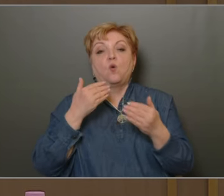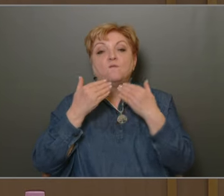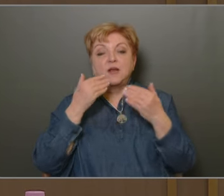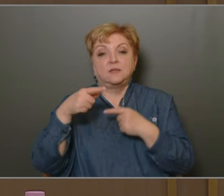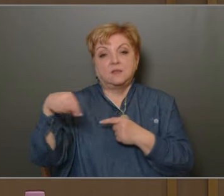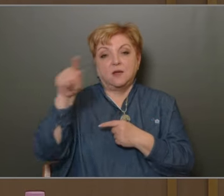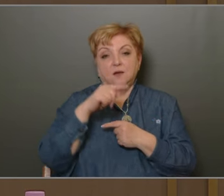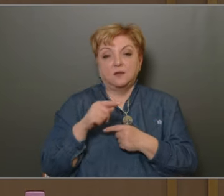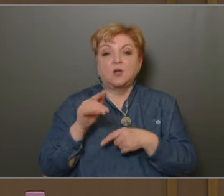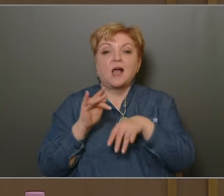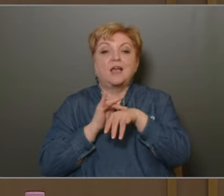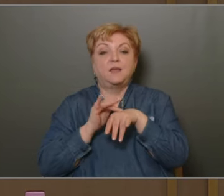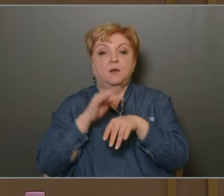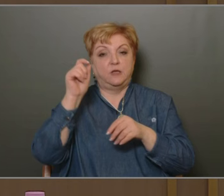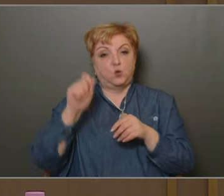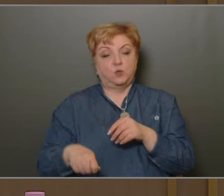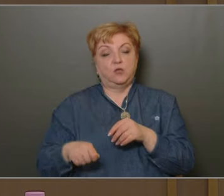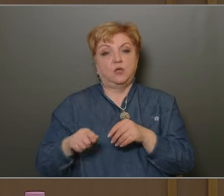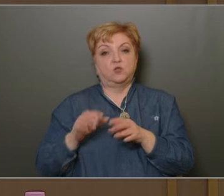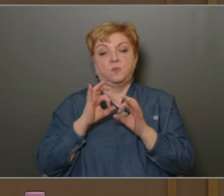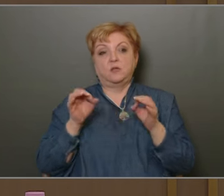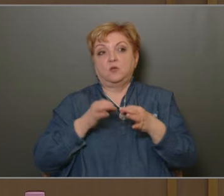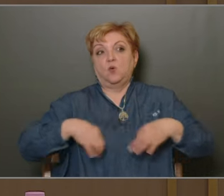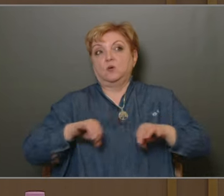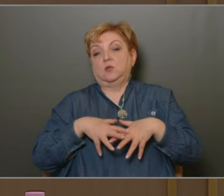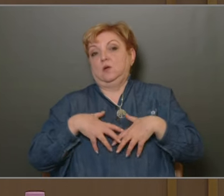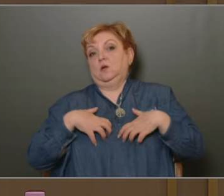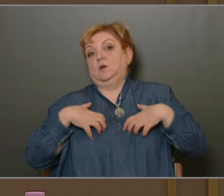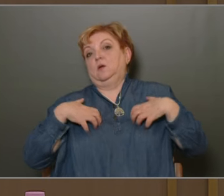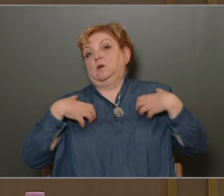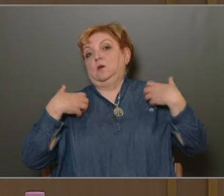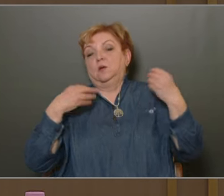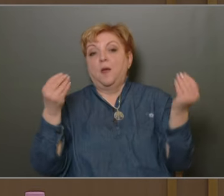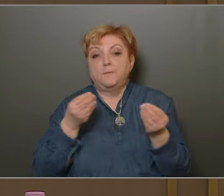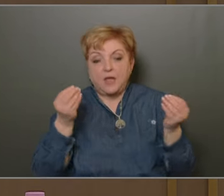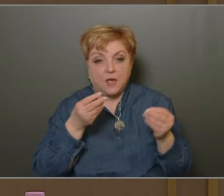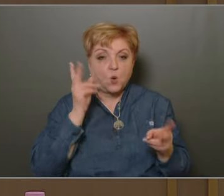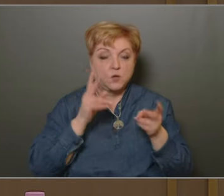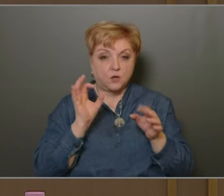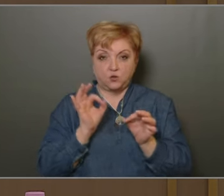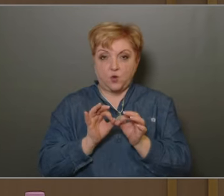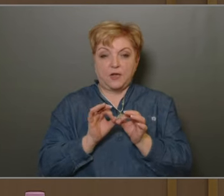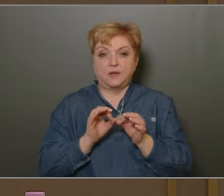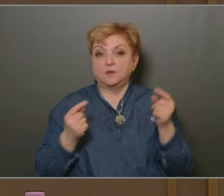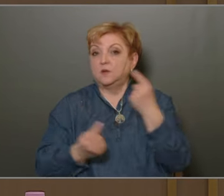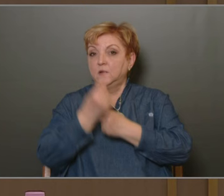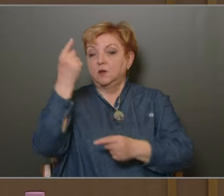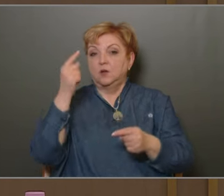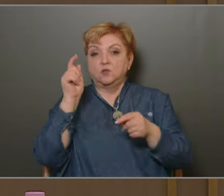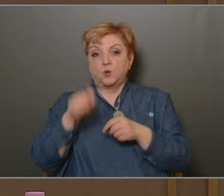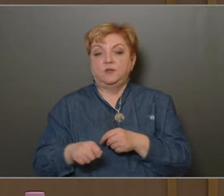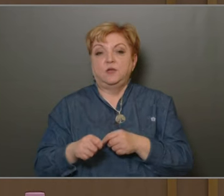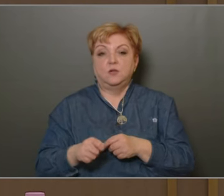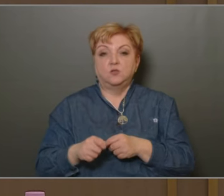aktuálatást adta a kegyelmi döntés, amely miatt egy országháborúdott fel azon, hogy miért, hogyan történhetett meg az inkriminált döntés,